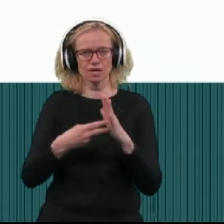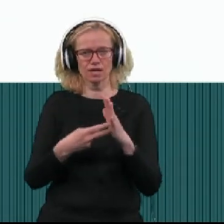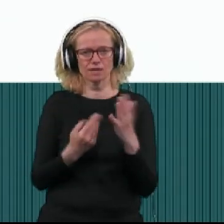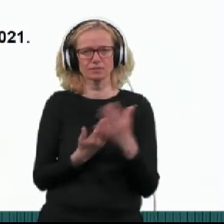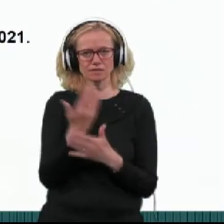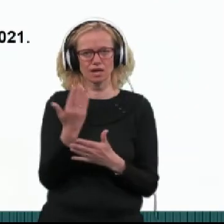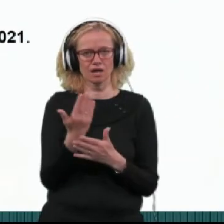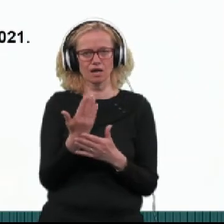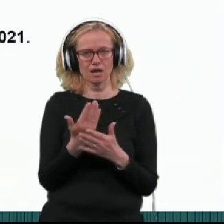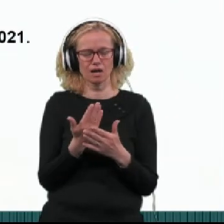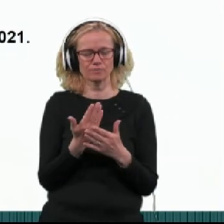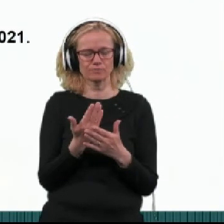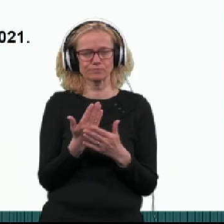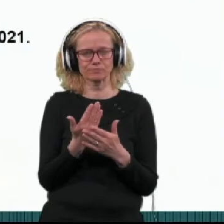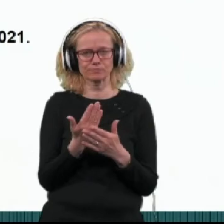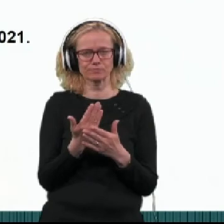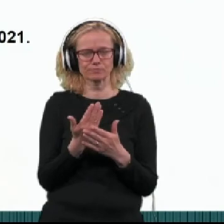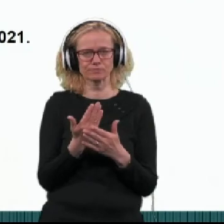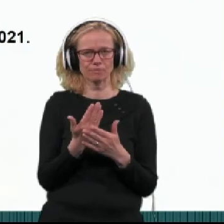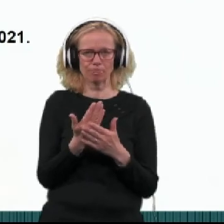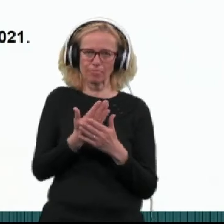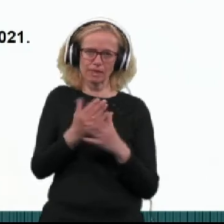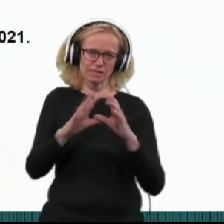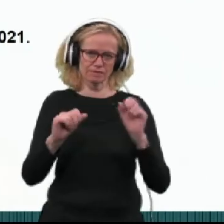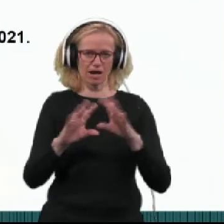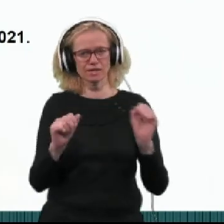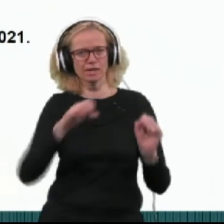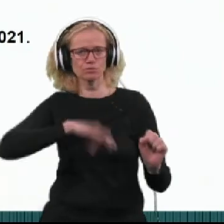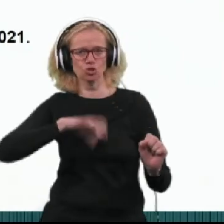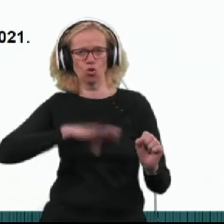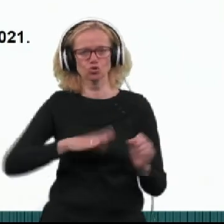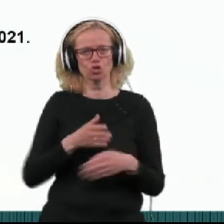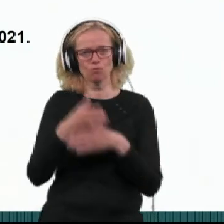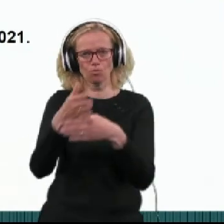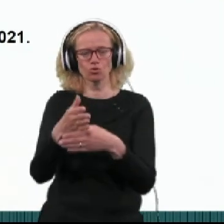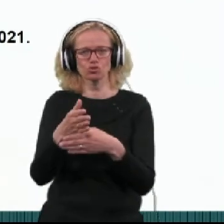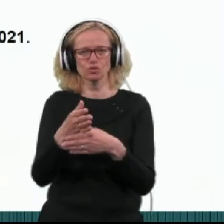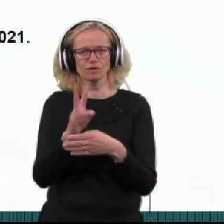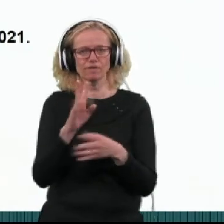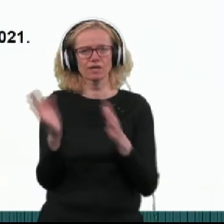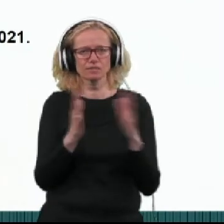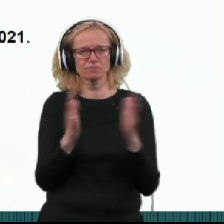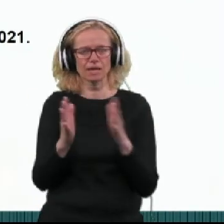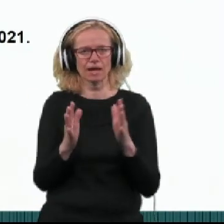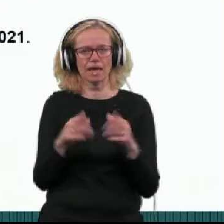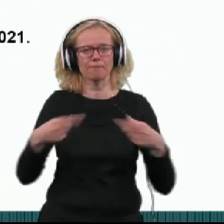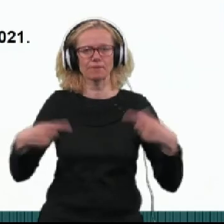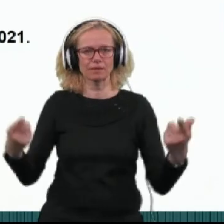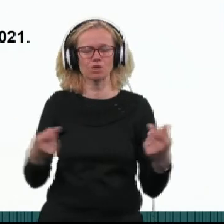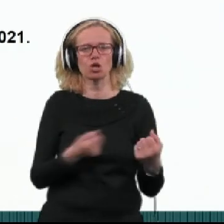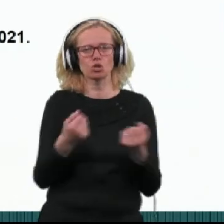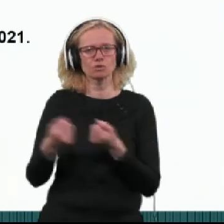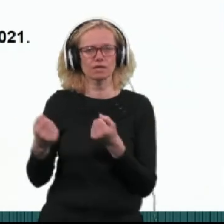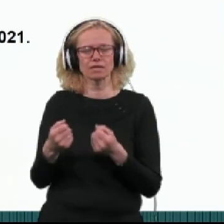izvajanje psihološke pomoči v razmerah epidemije, katerega nosilac je